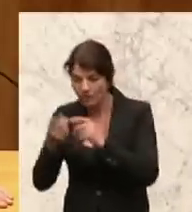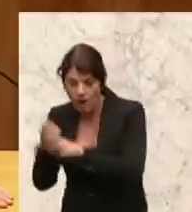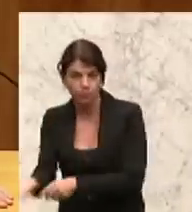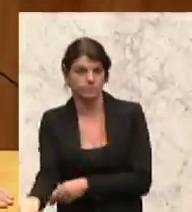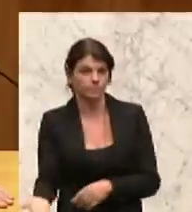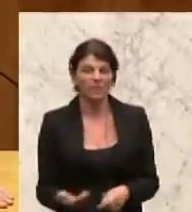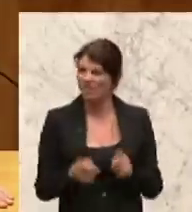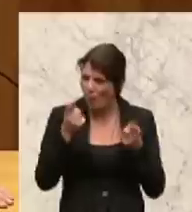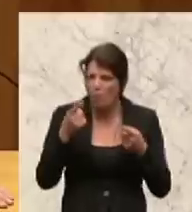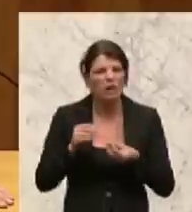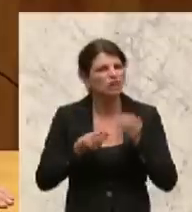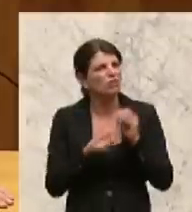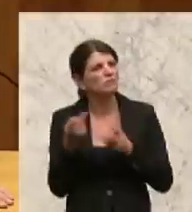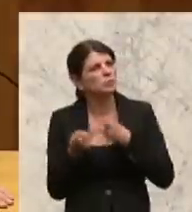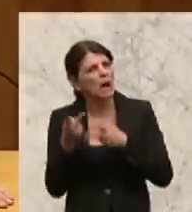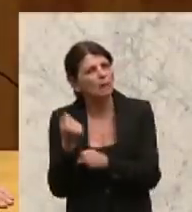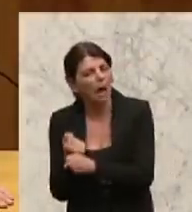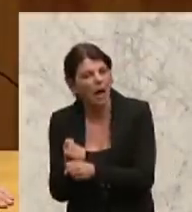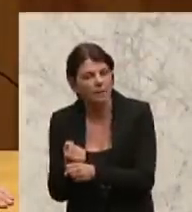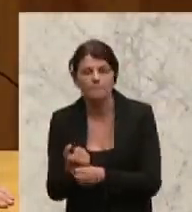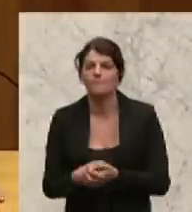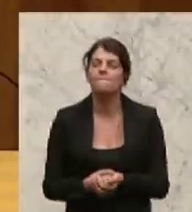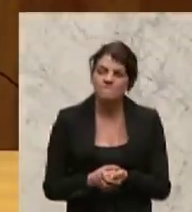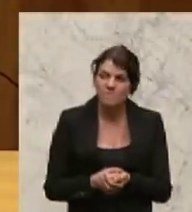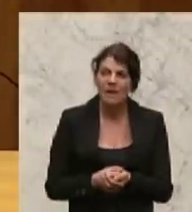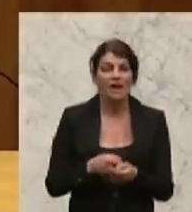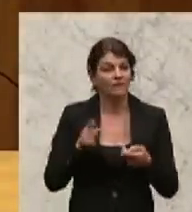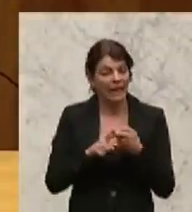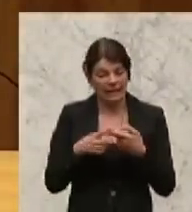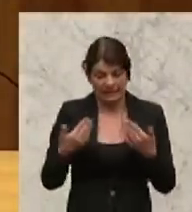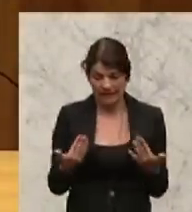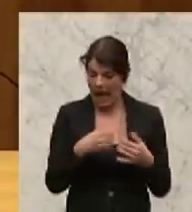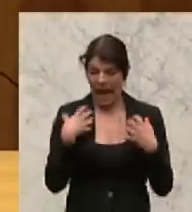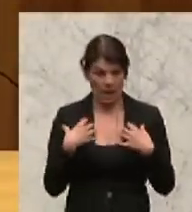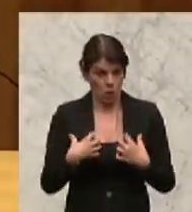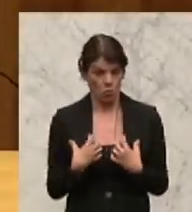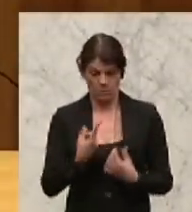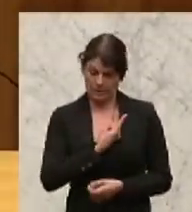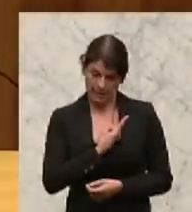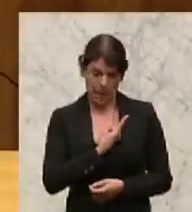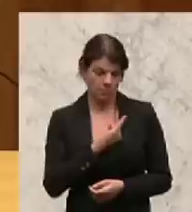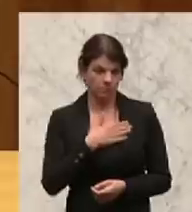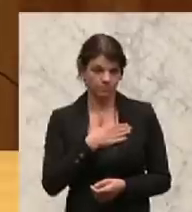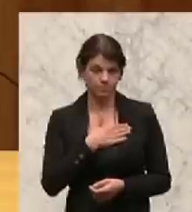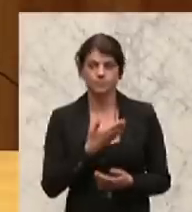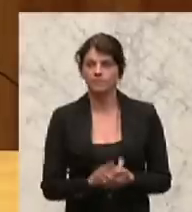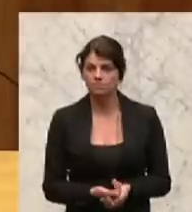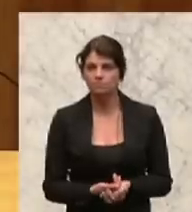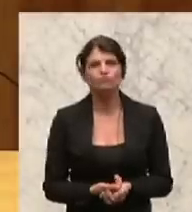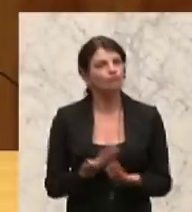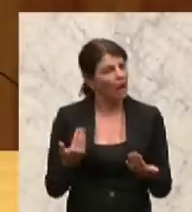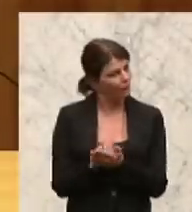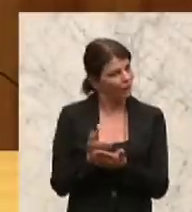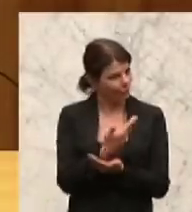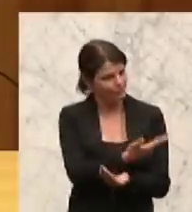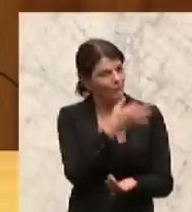deshalb, es wird dann geschäftsschädigend, sagt er, wenn sich die Eigentümer, wenn sich die Eigentümer, das sind nämlich in Vertretung Sie, zur